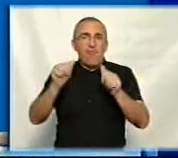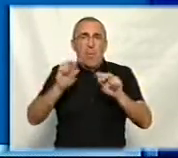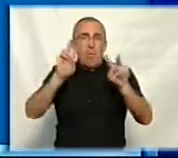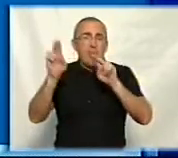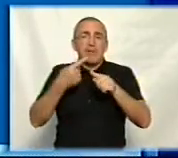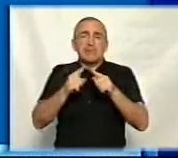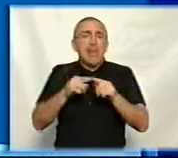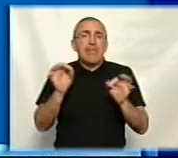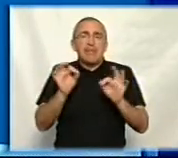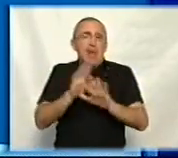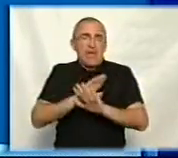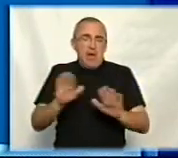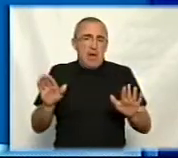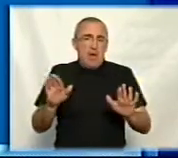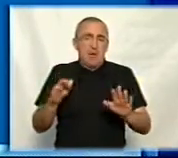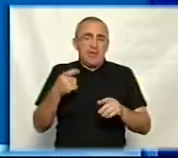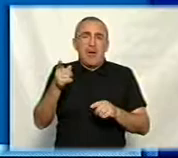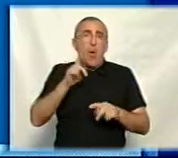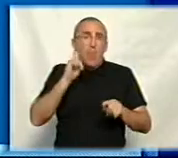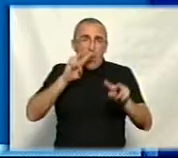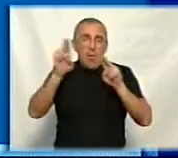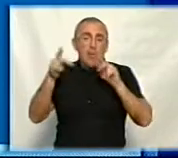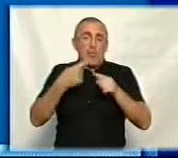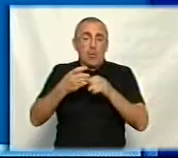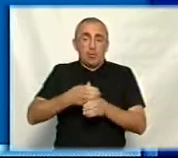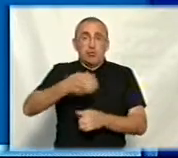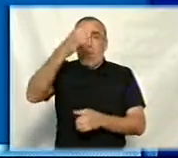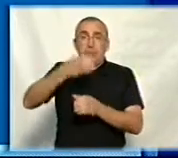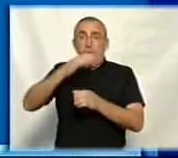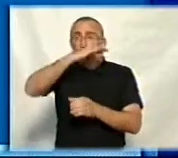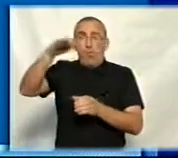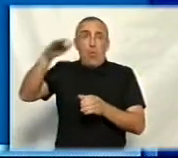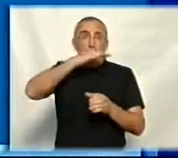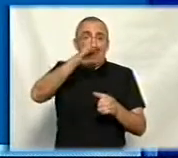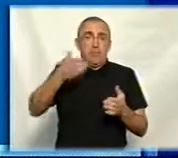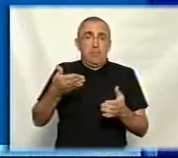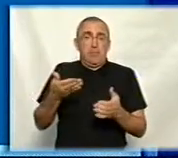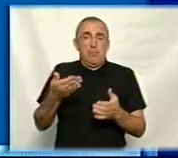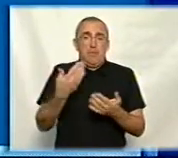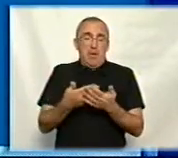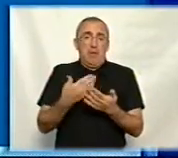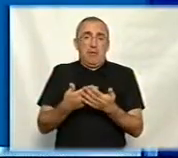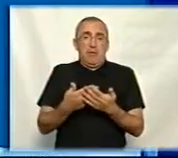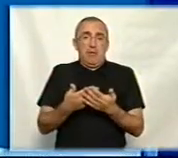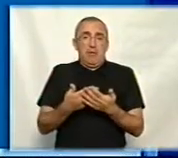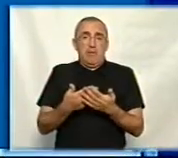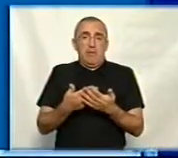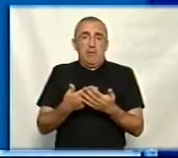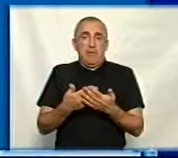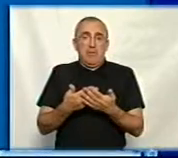воно взагалі ніяка. Це те саме омолодження, знаєте, оці стовпи нещасні, які в нас, ось як, наприклад, добре видно,